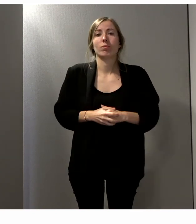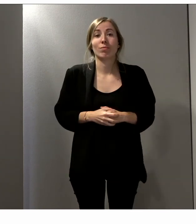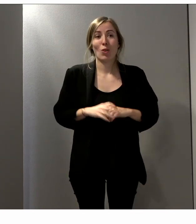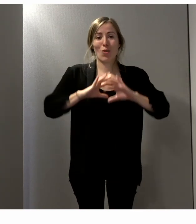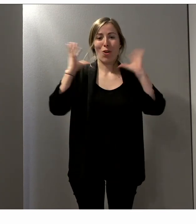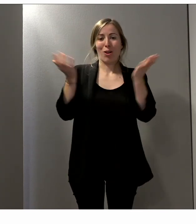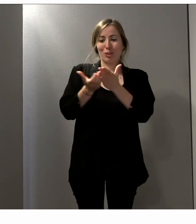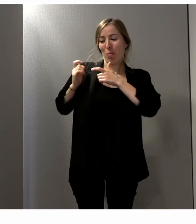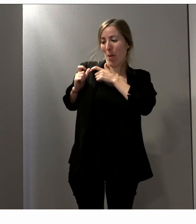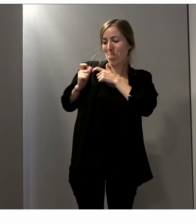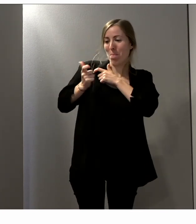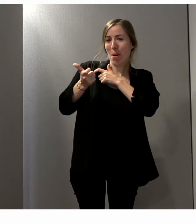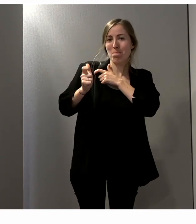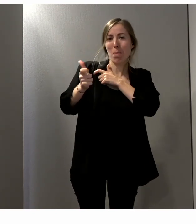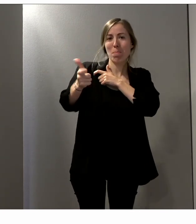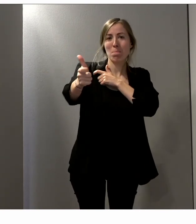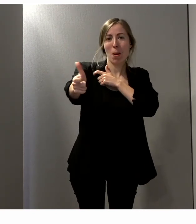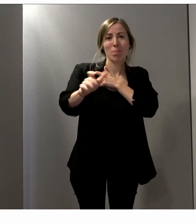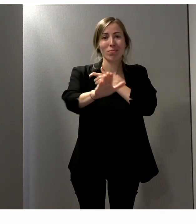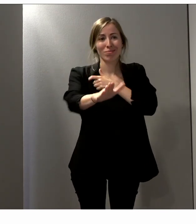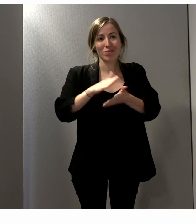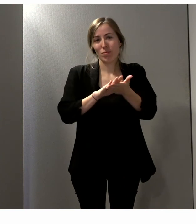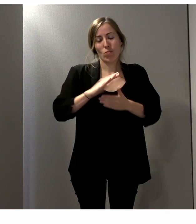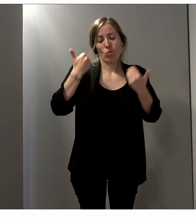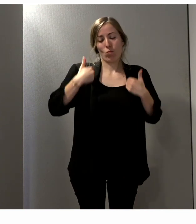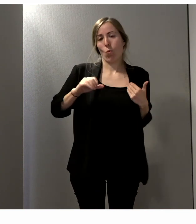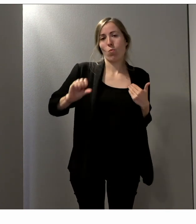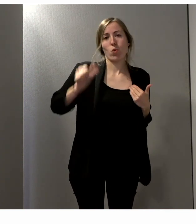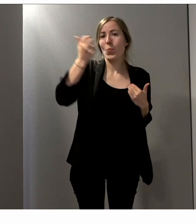'ensemble du parcours. Et voilà, nous sommes des citoyens tout d'abord.